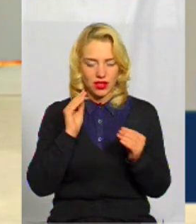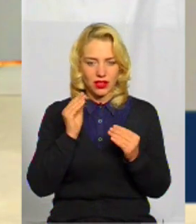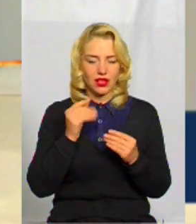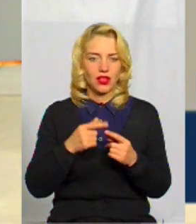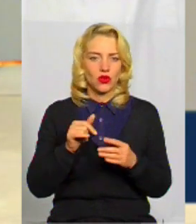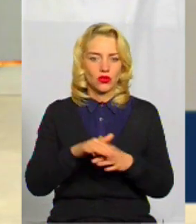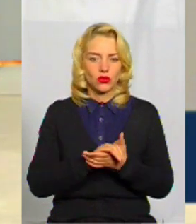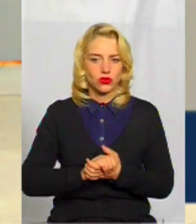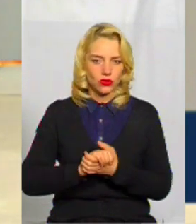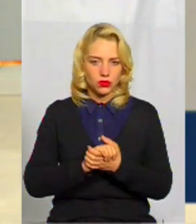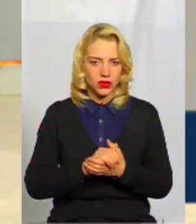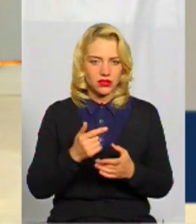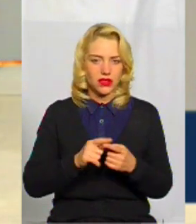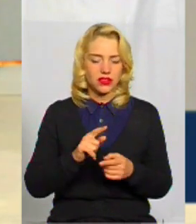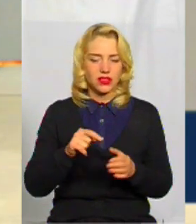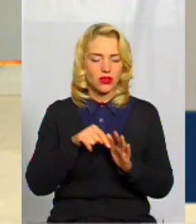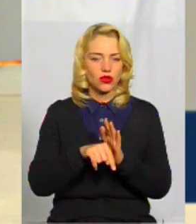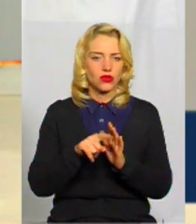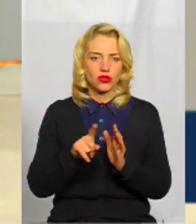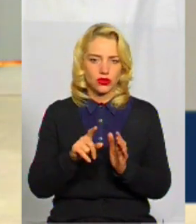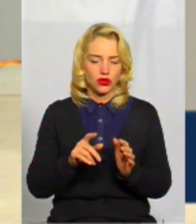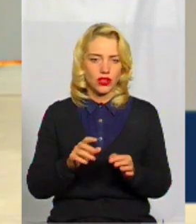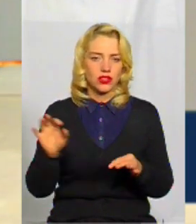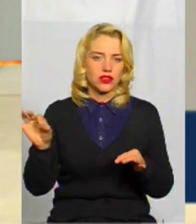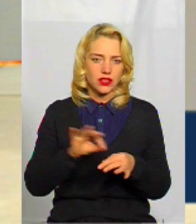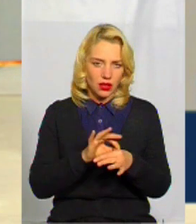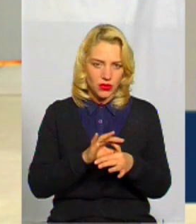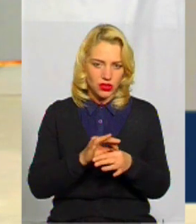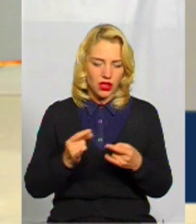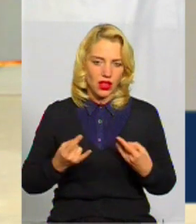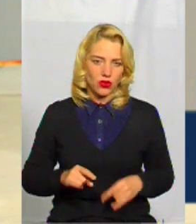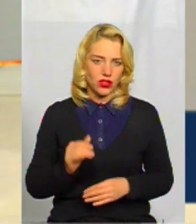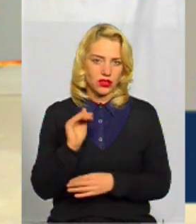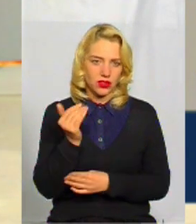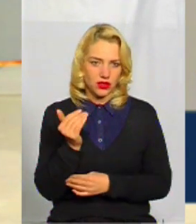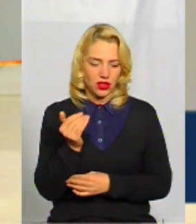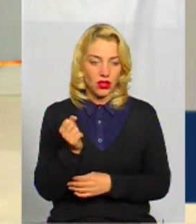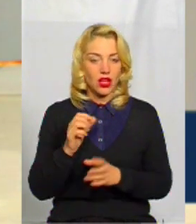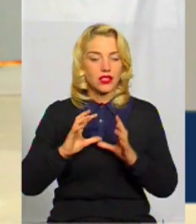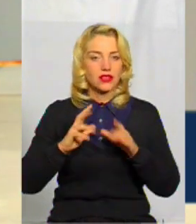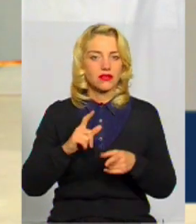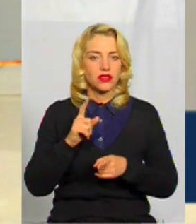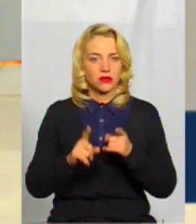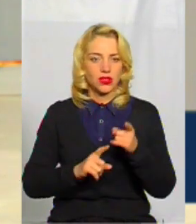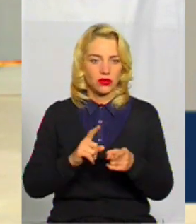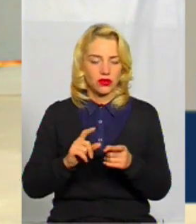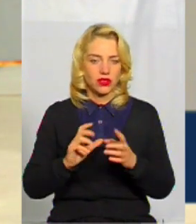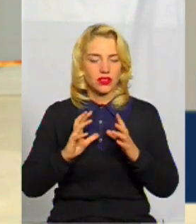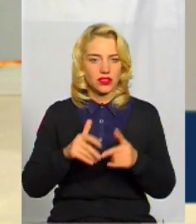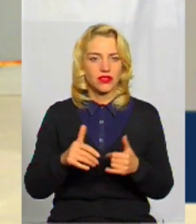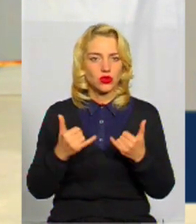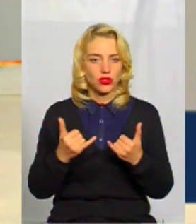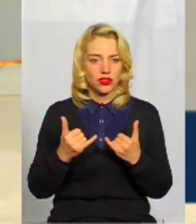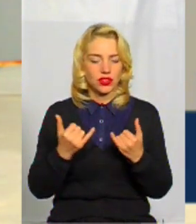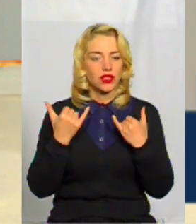жінки, дівчинки – це вийти заміж, народити дитину це її основне досягнення в житті. Світ змінюється, світ дуже сучасний,